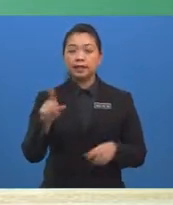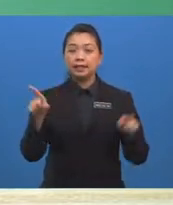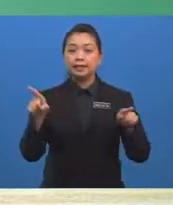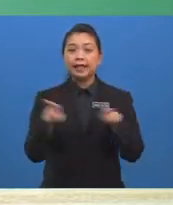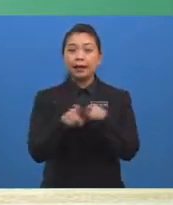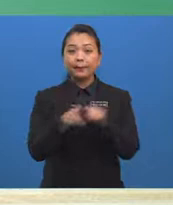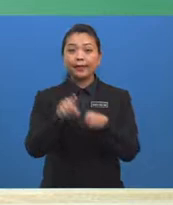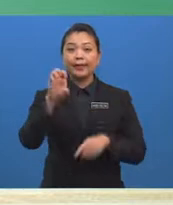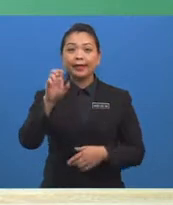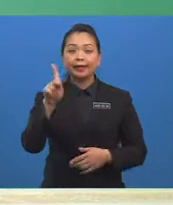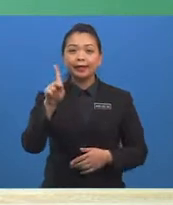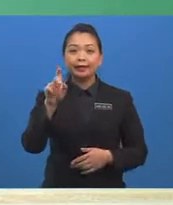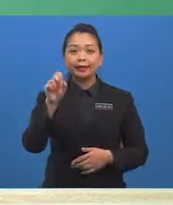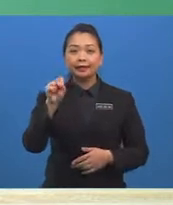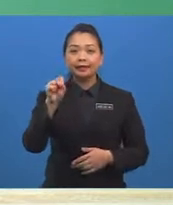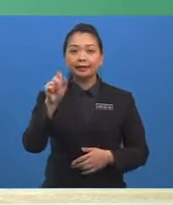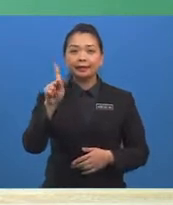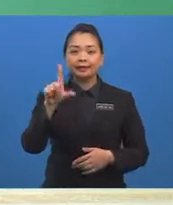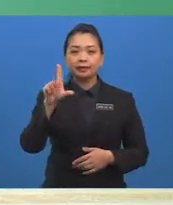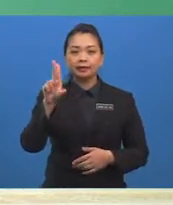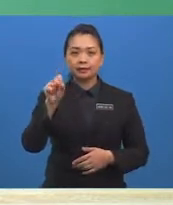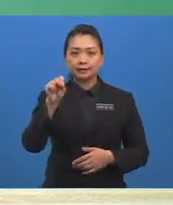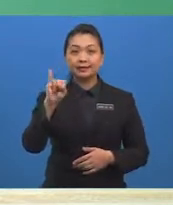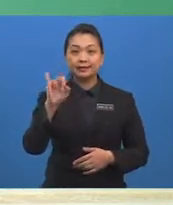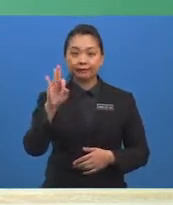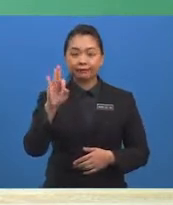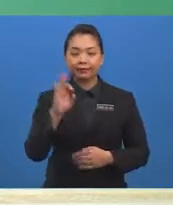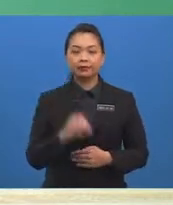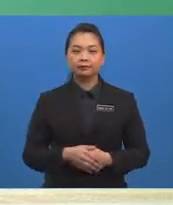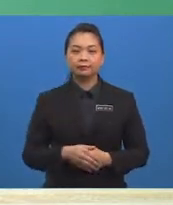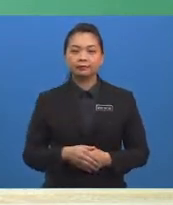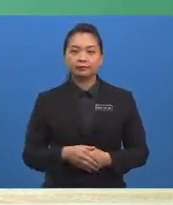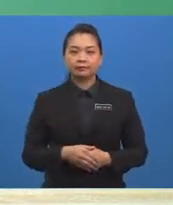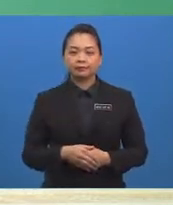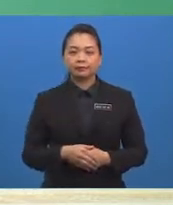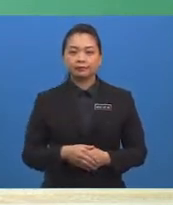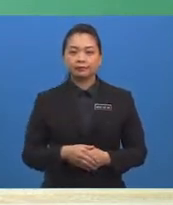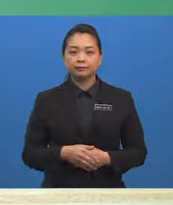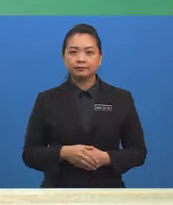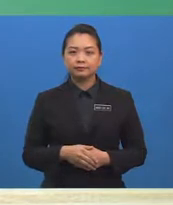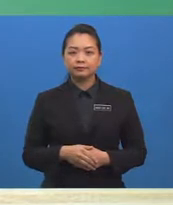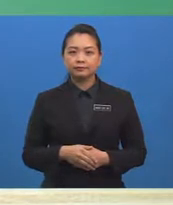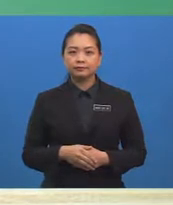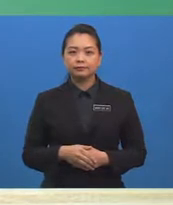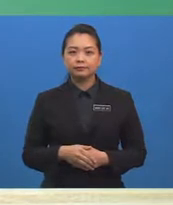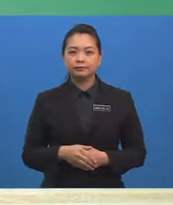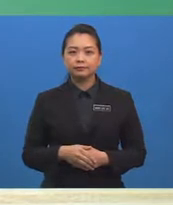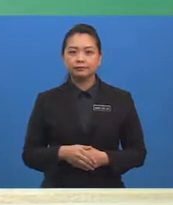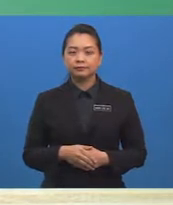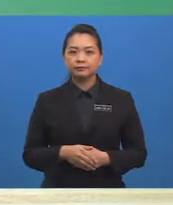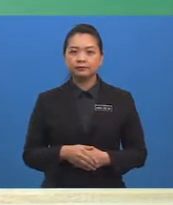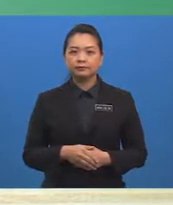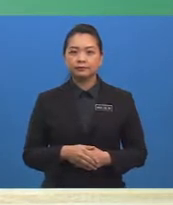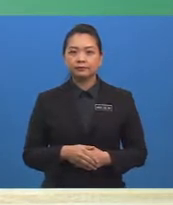eksklusif Manakala peristiwa A bersilang dengan peristiwa B dan juga